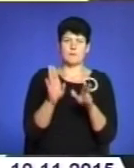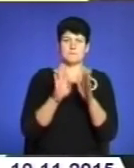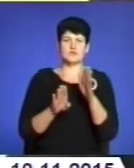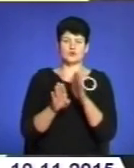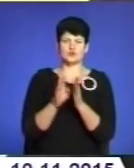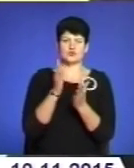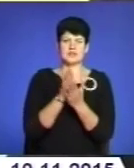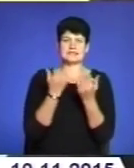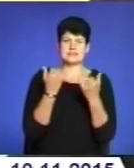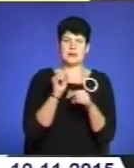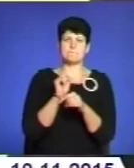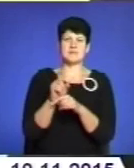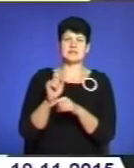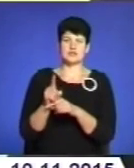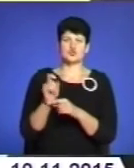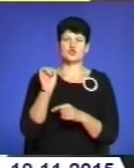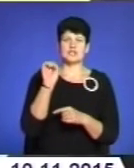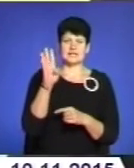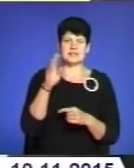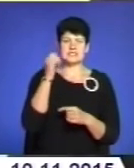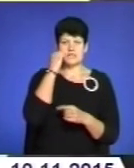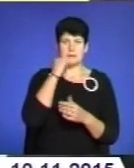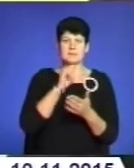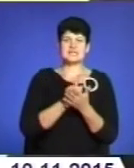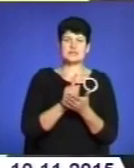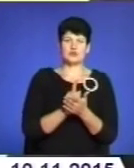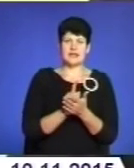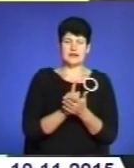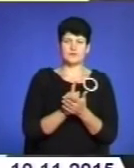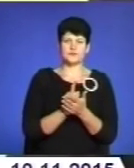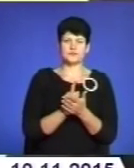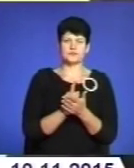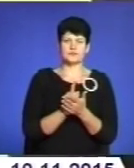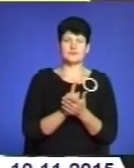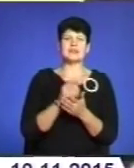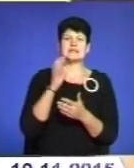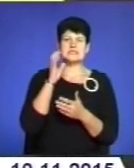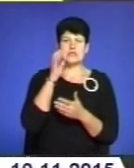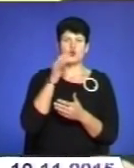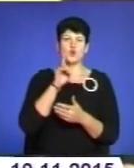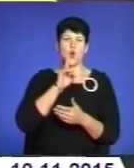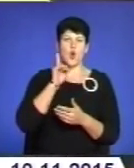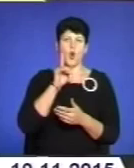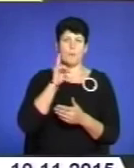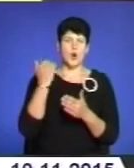зараз вже призначені, в нас 14 пенсіонерів, тобто серйозно омоложений